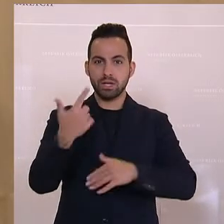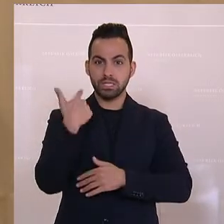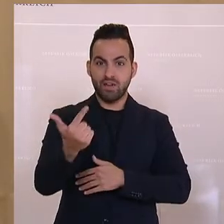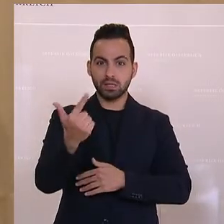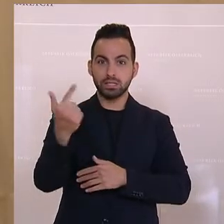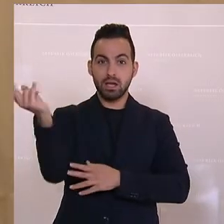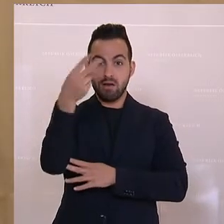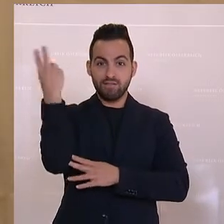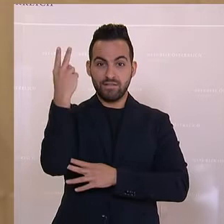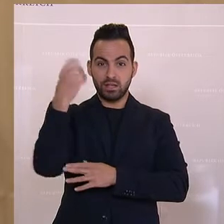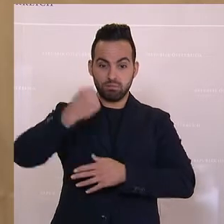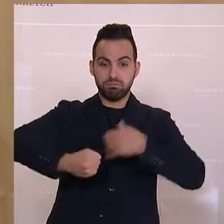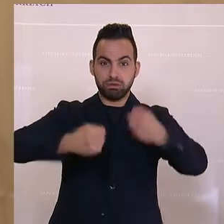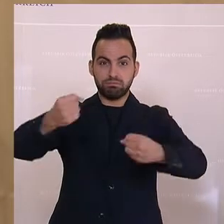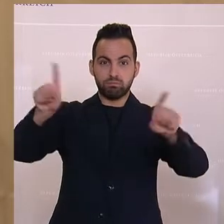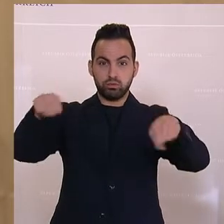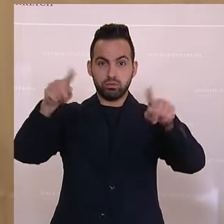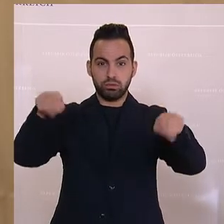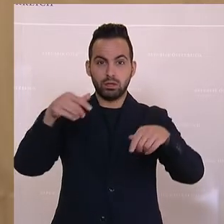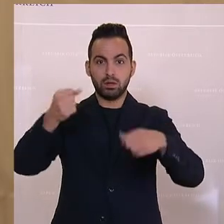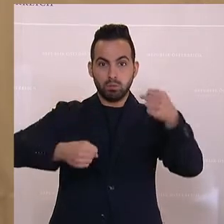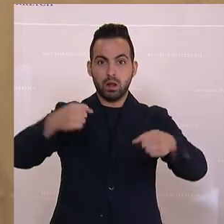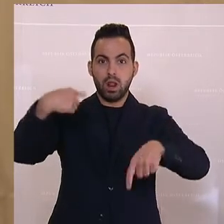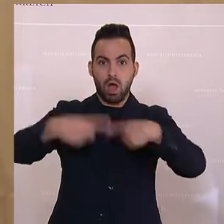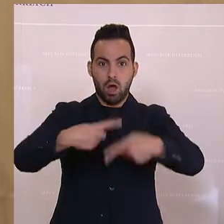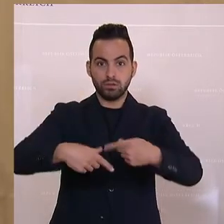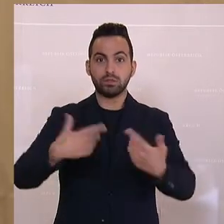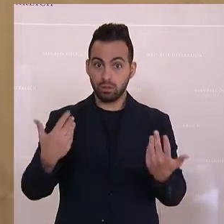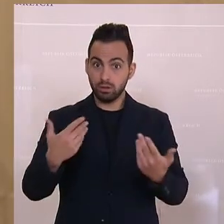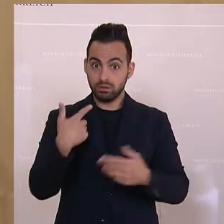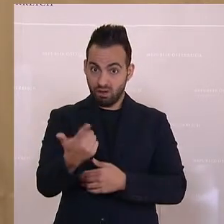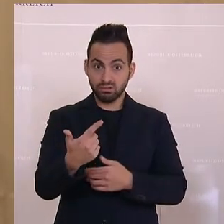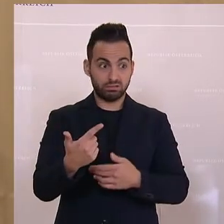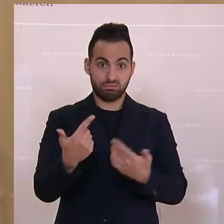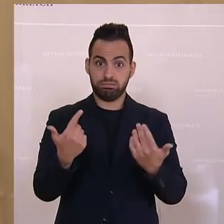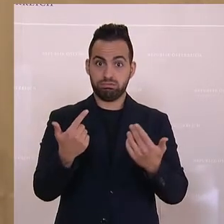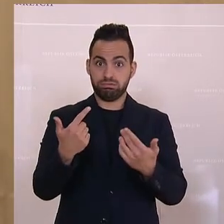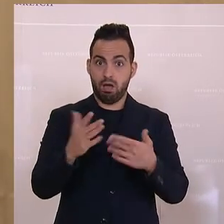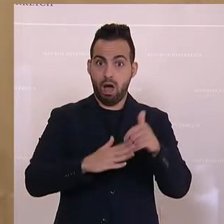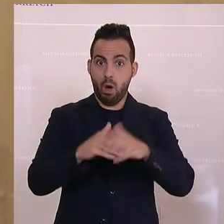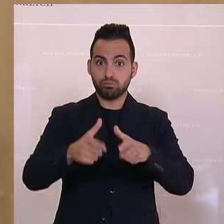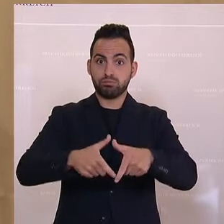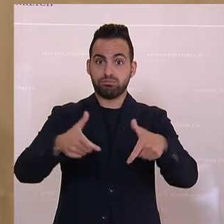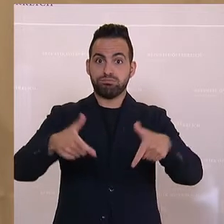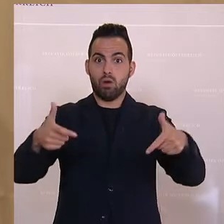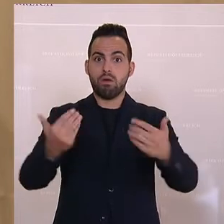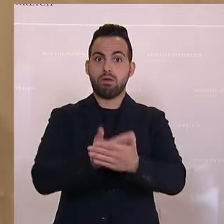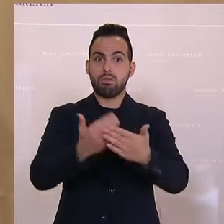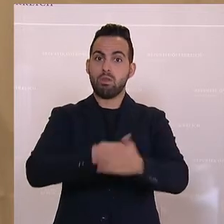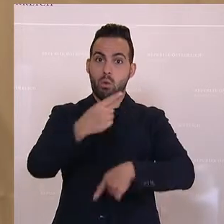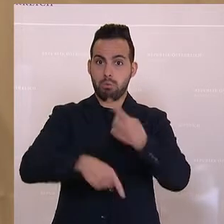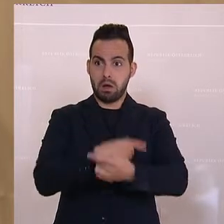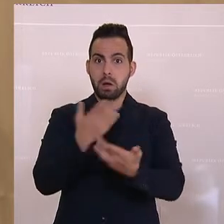Windräder aufgebaut und errichtet. Und das so viel und soweit zum Ausbau des erneuerbaren